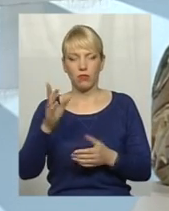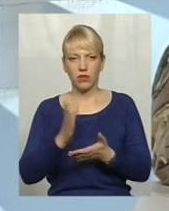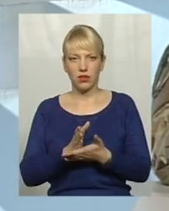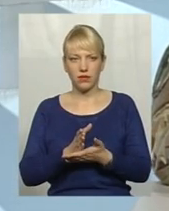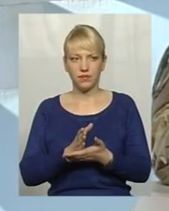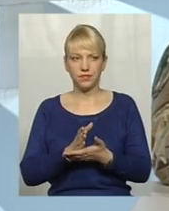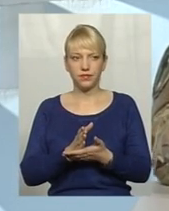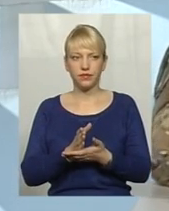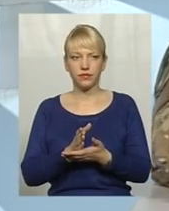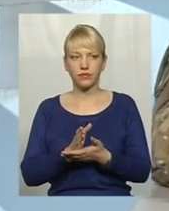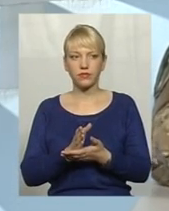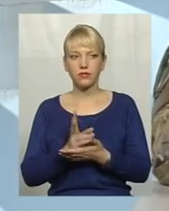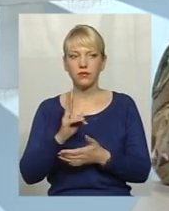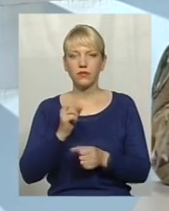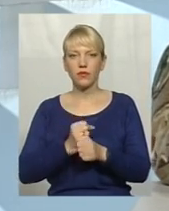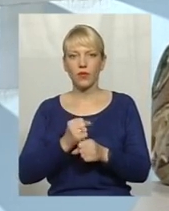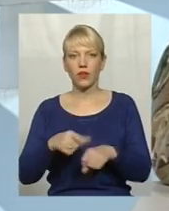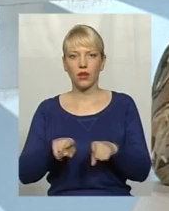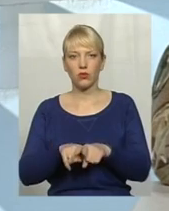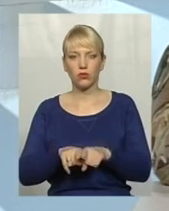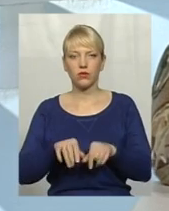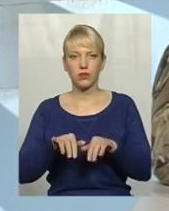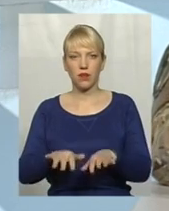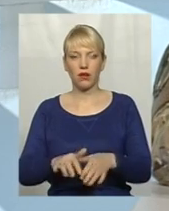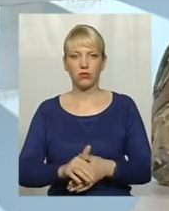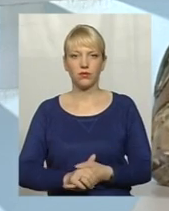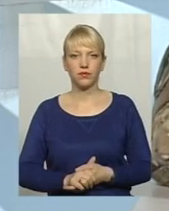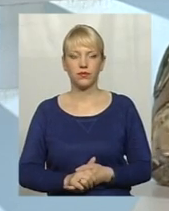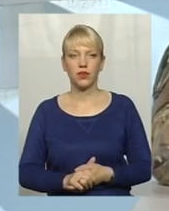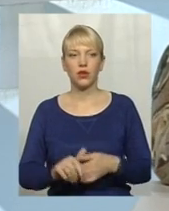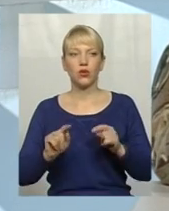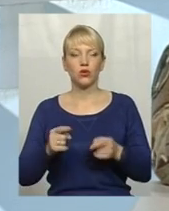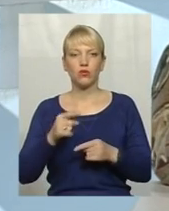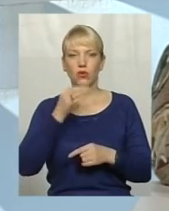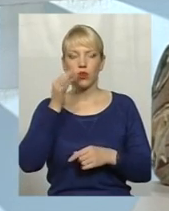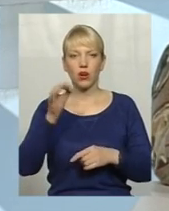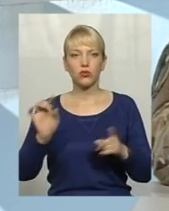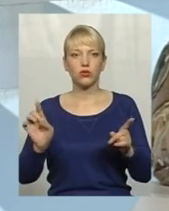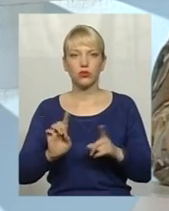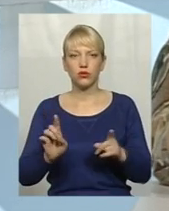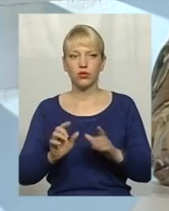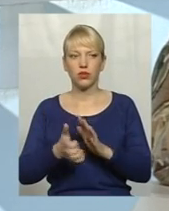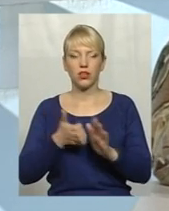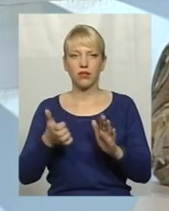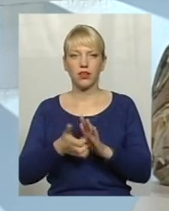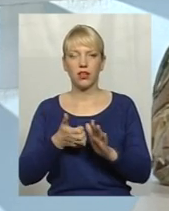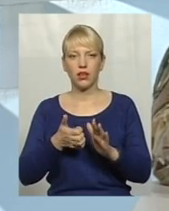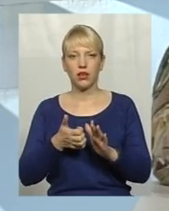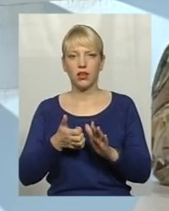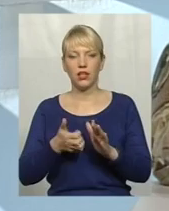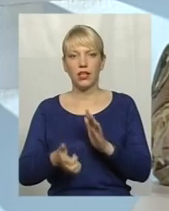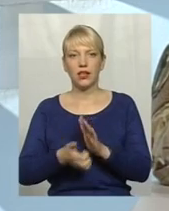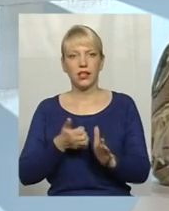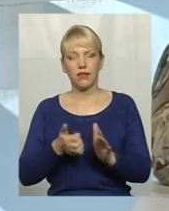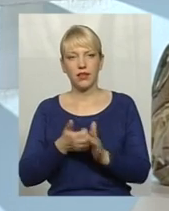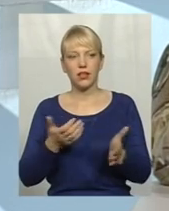роблять таку справу. Тому кажу, що не хватає, не хватає